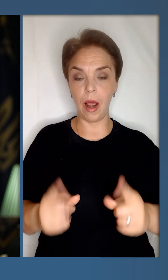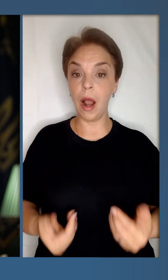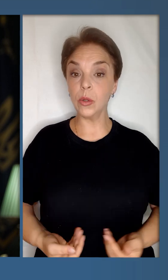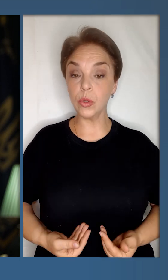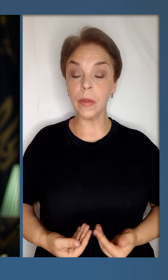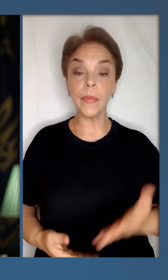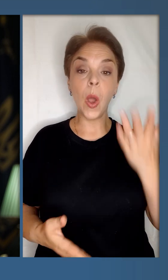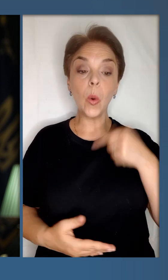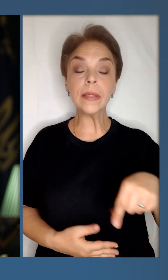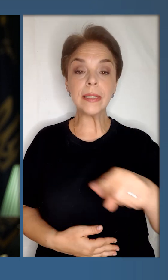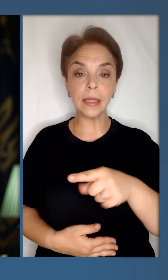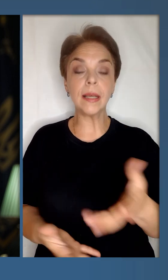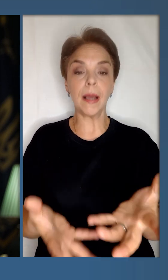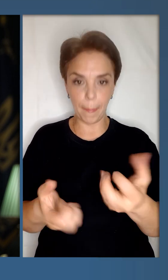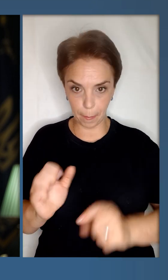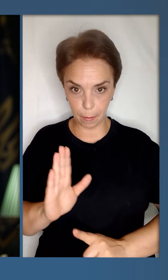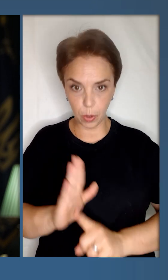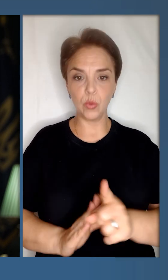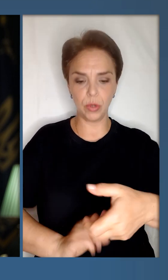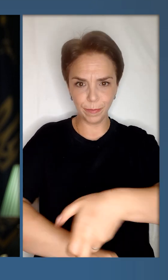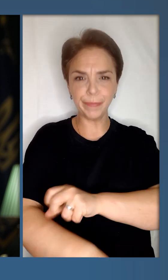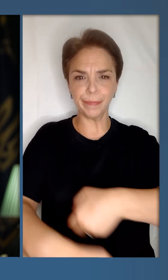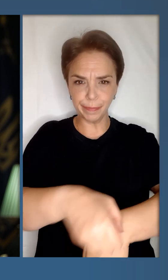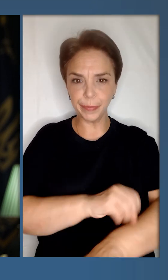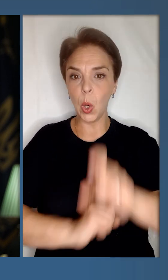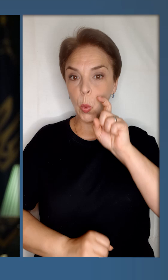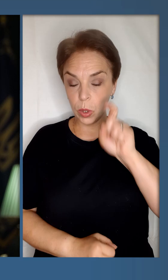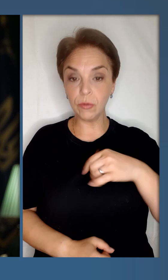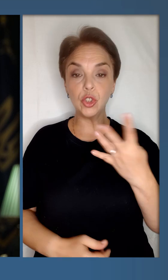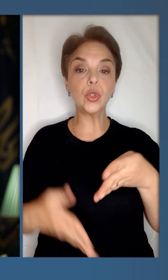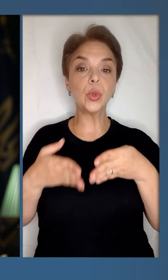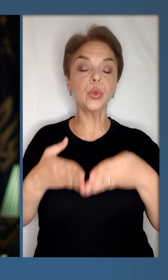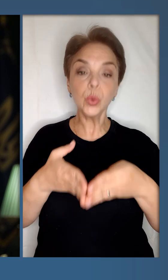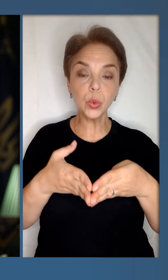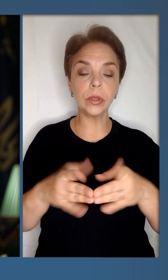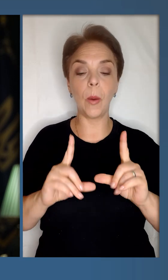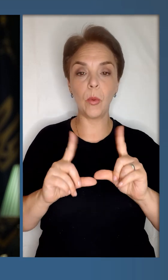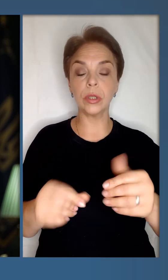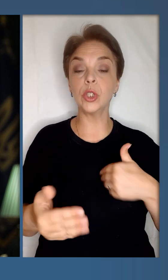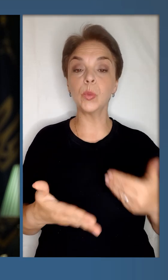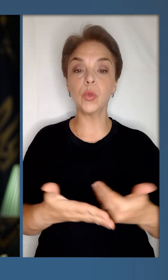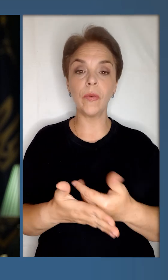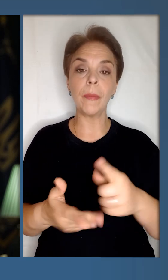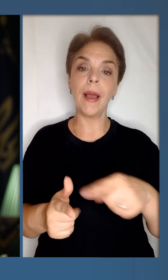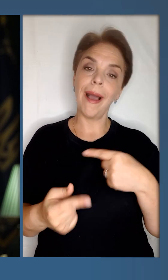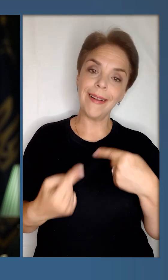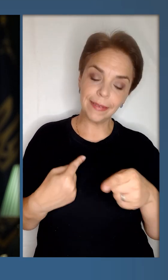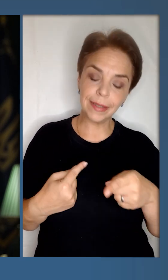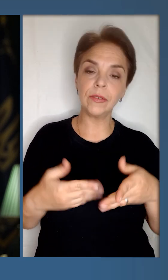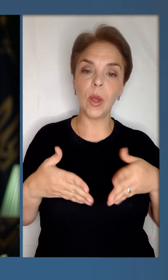реальності, коли за них беруться українці. Вже чотири судна пройшли нашим новим